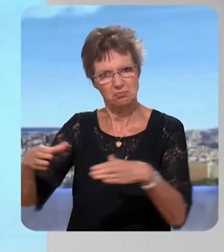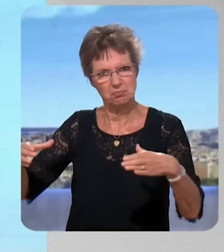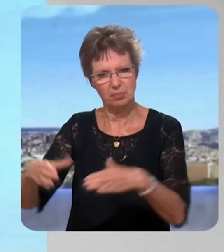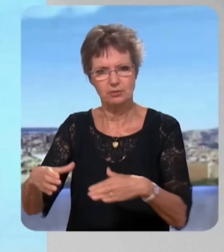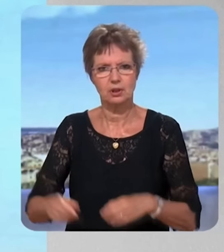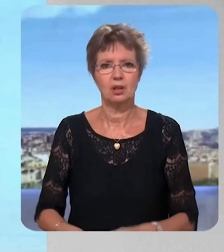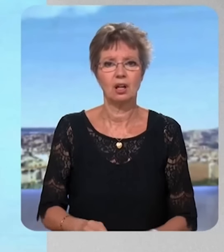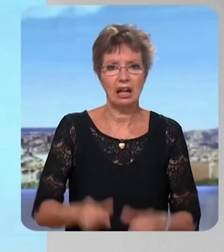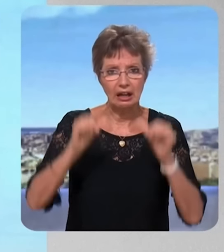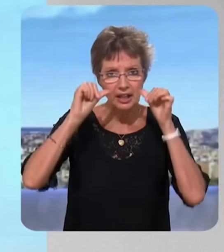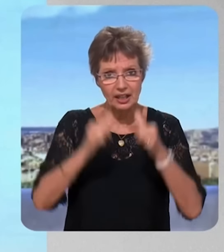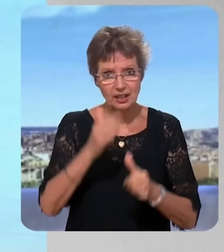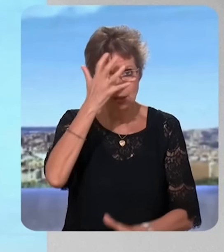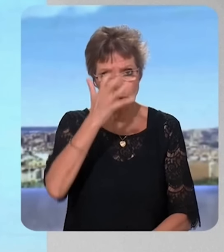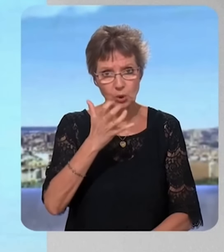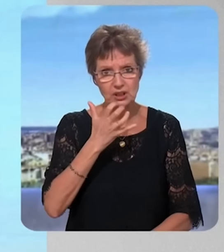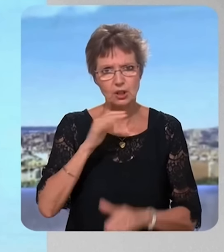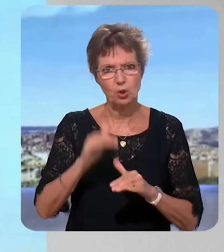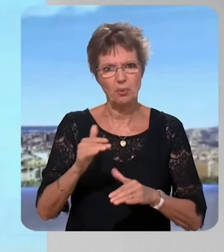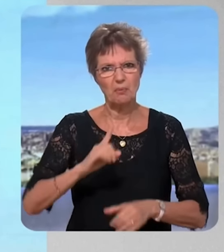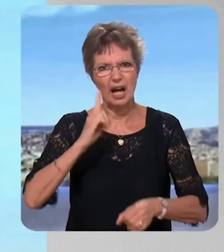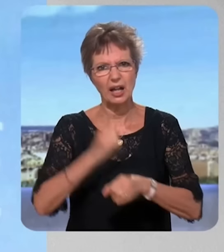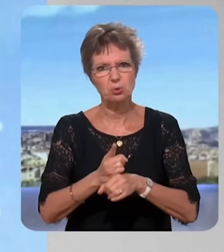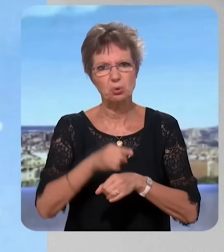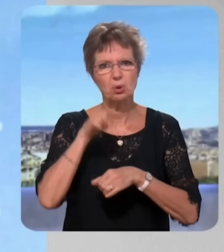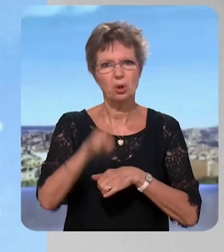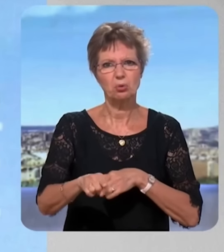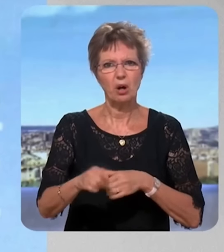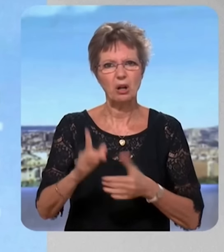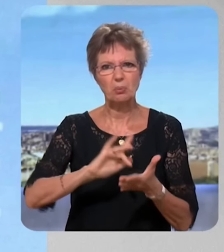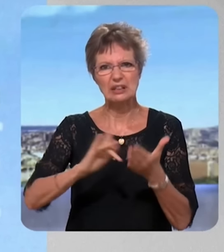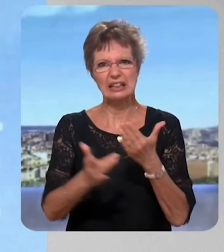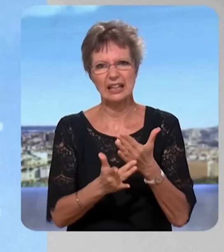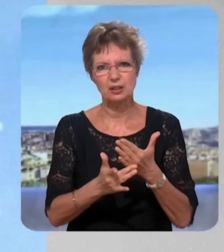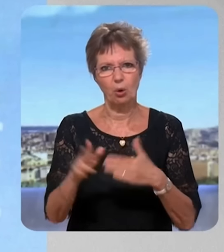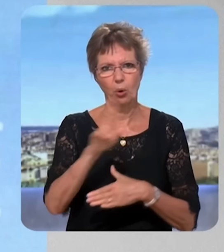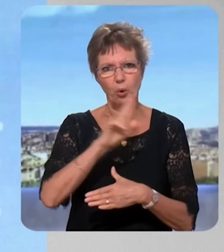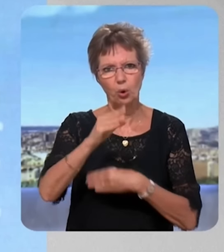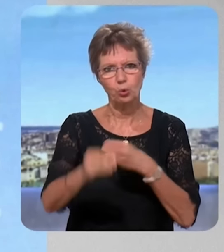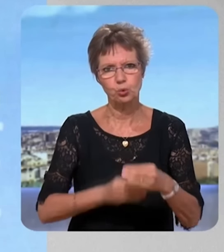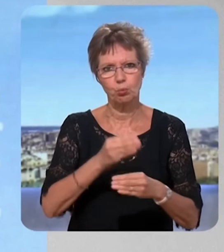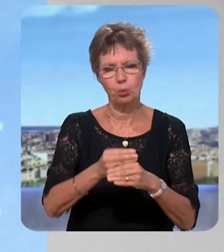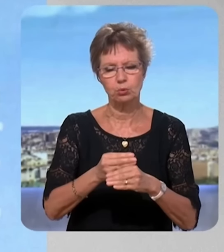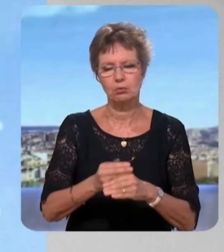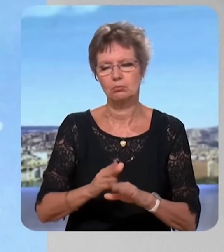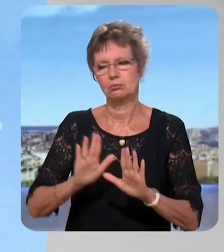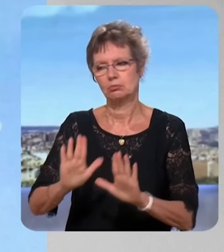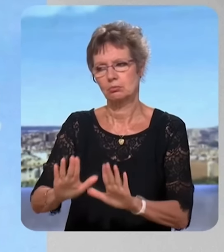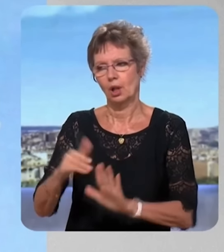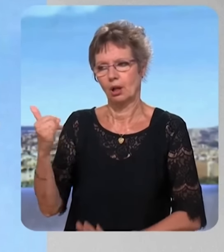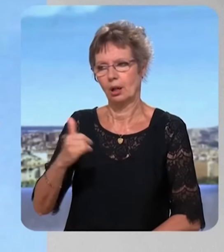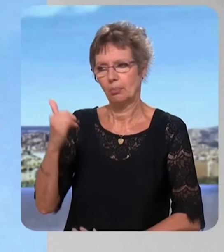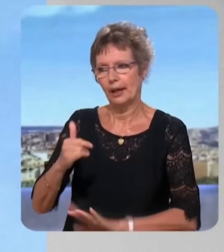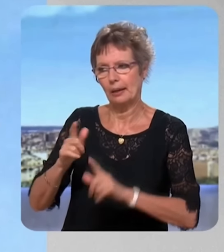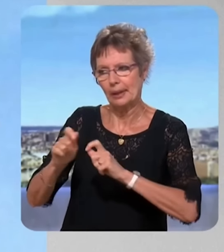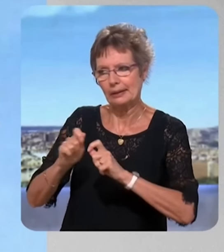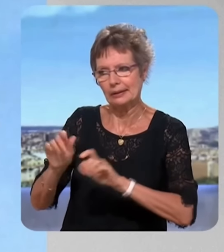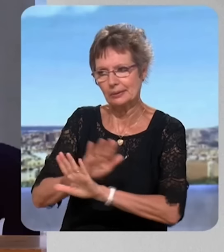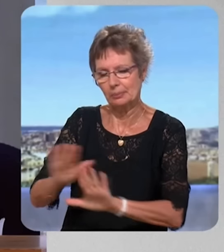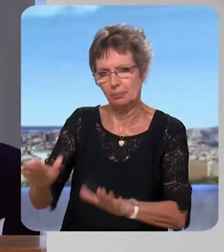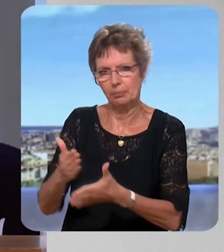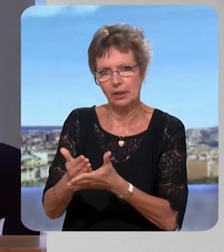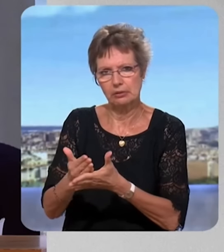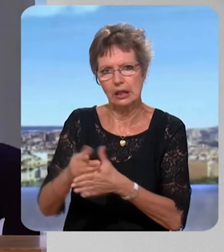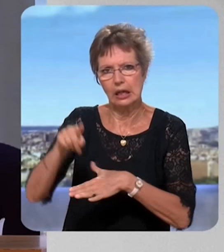faites du chagrin à Éric Zemmour qui vous accuse d'avoir battu le record du monde de la trahison. – Écoutez oui, je ne vais pas m'attarder sur les mots blessants qui ont été